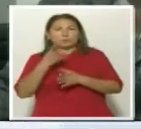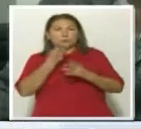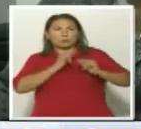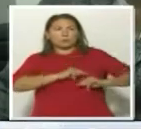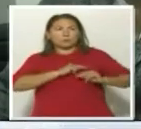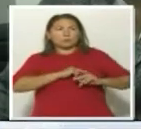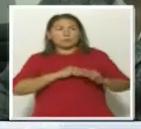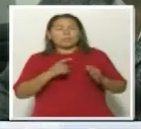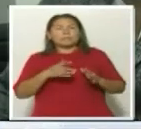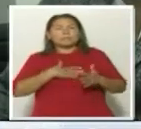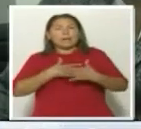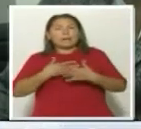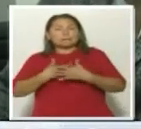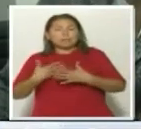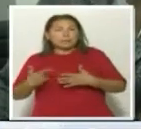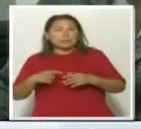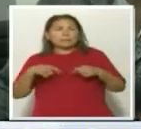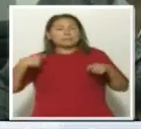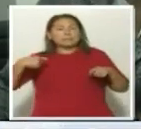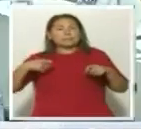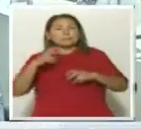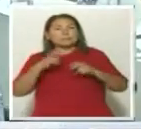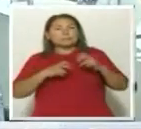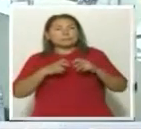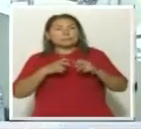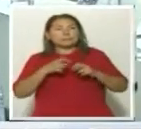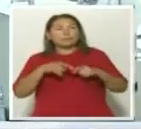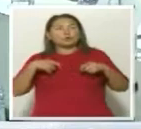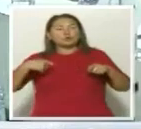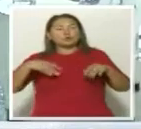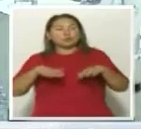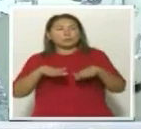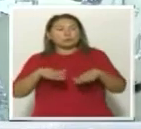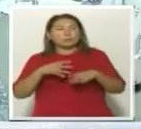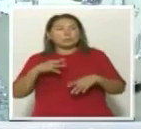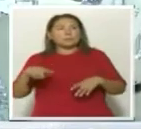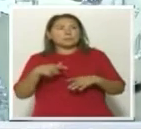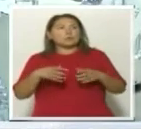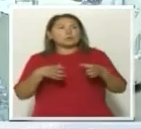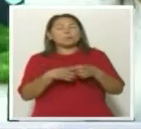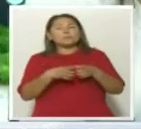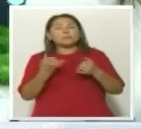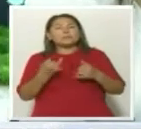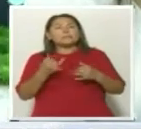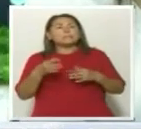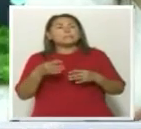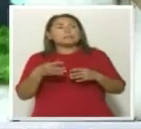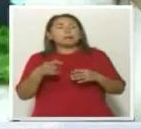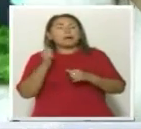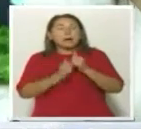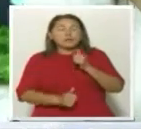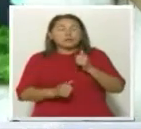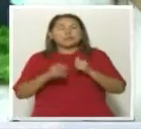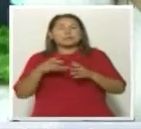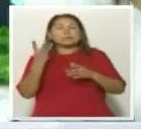С инициативой о создании текстильного кластера выступил Совет деловых женщин Мангисталской области. Известно, что каждая третья женщина в